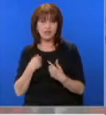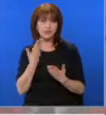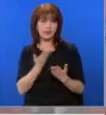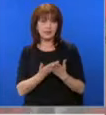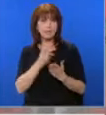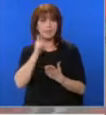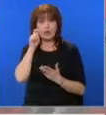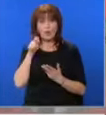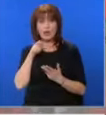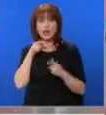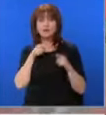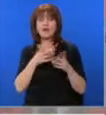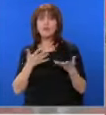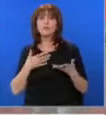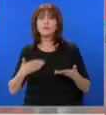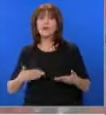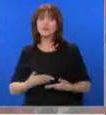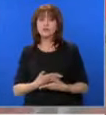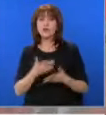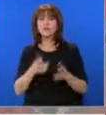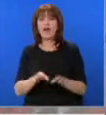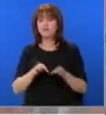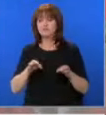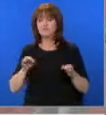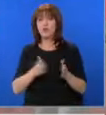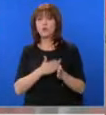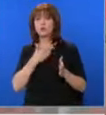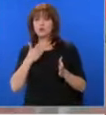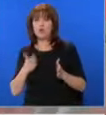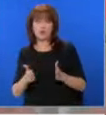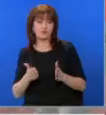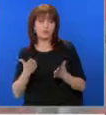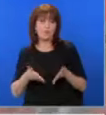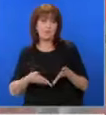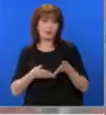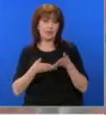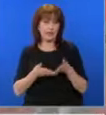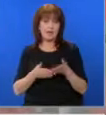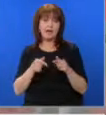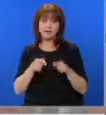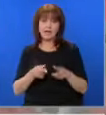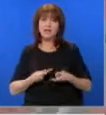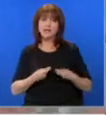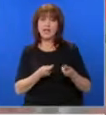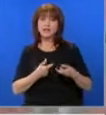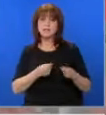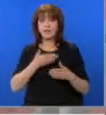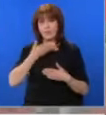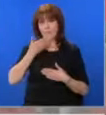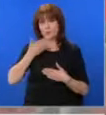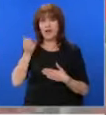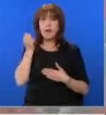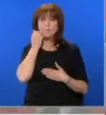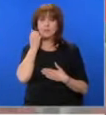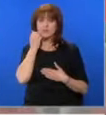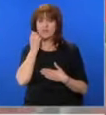на Украина това, от което се нуждае. Това е дългосрочна, предвидима и стабилна подкрепа. Така ще изпратим и послания на Москва,